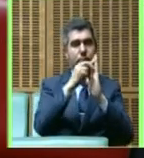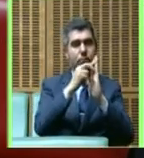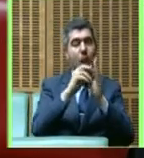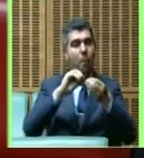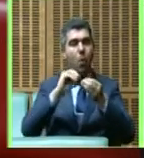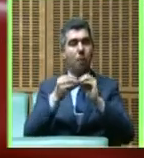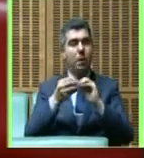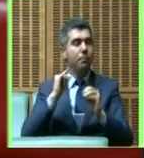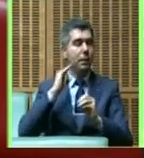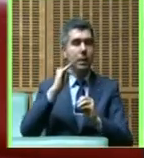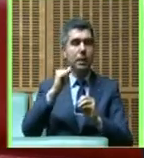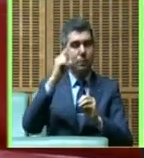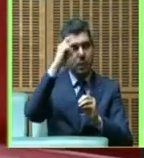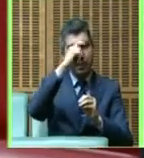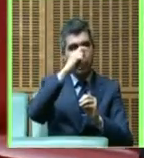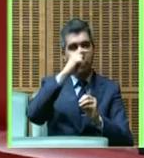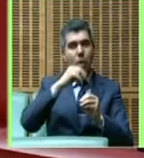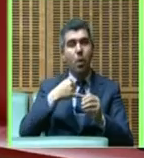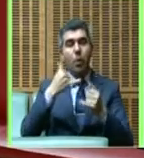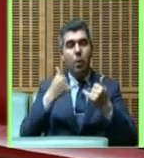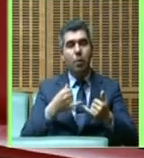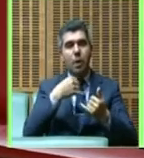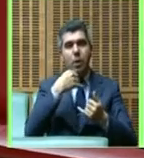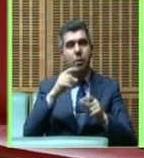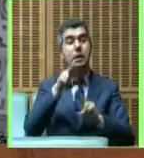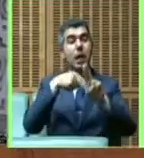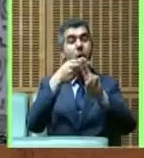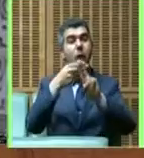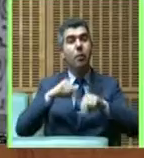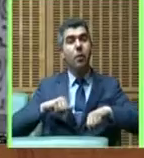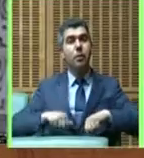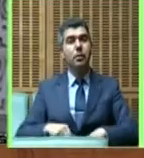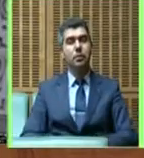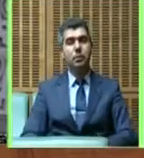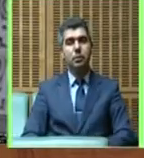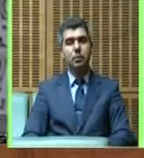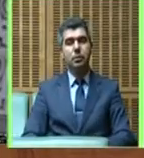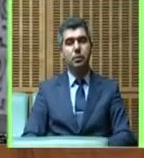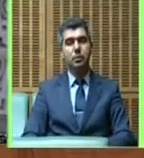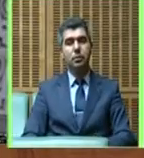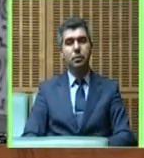من الإشكالات اللي هي لازلت مطروحة رضرا للخصص في الموارد المالية شكرا سيد غريس